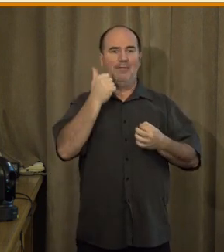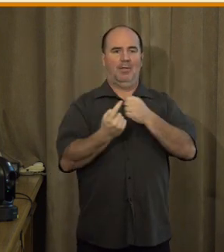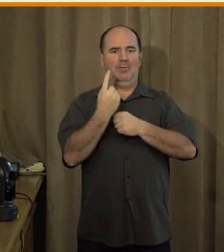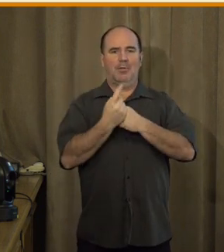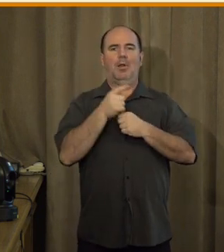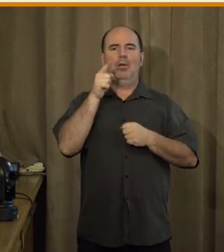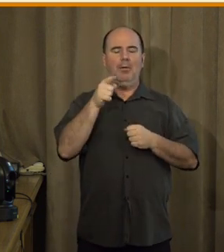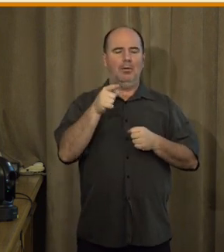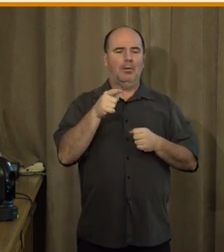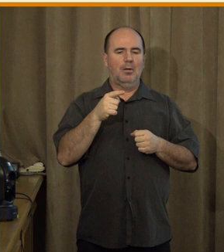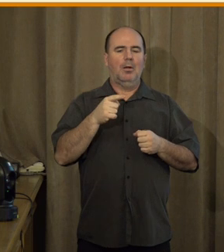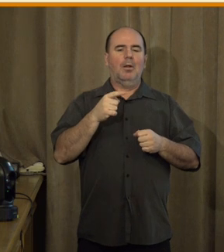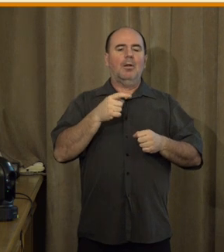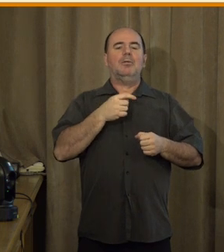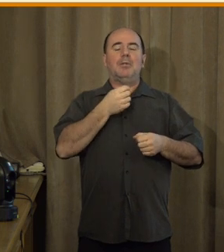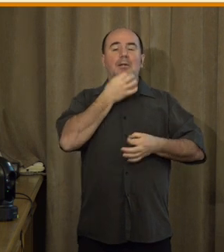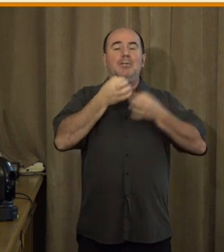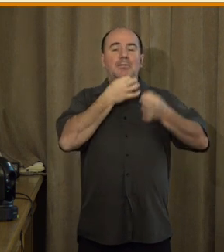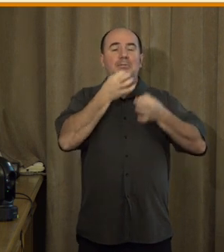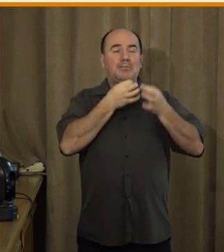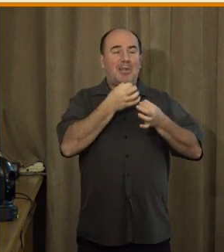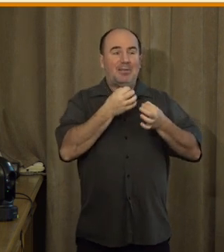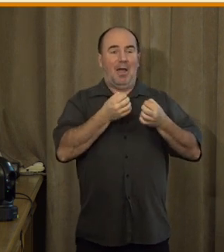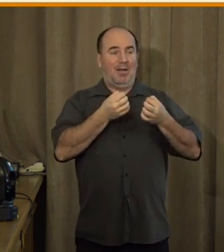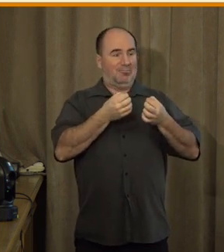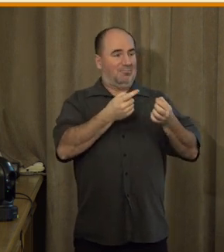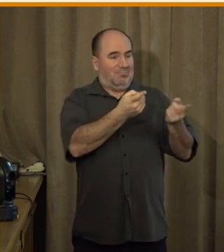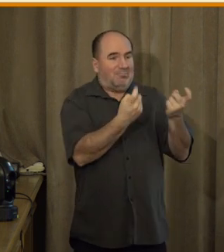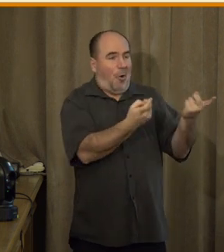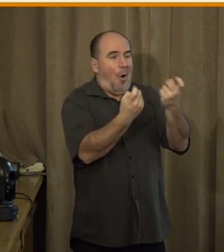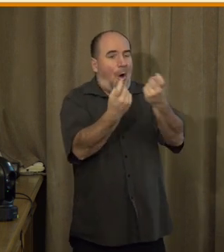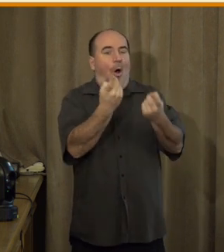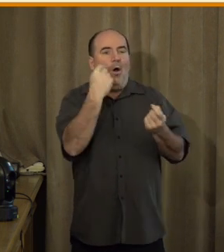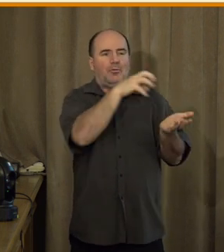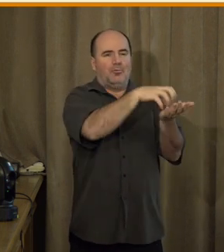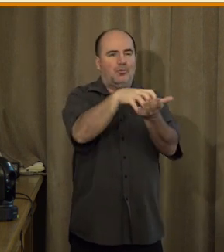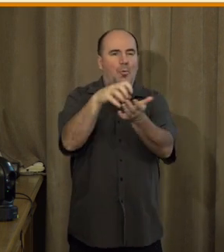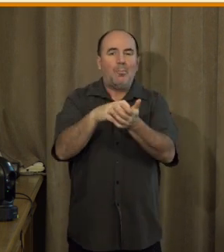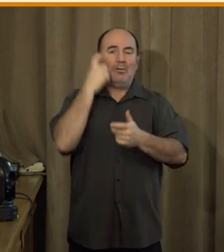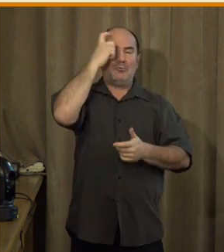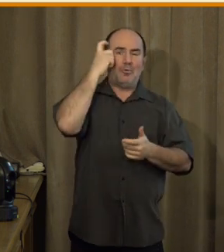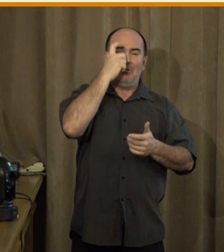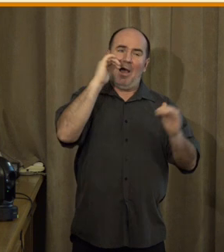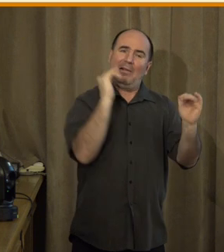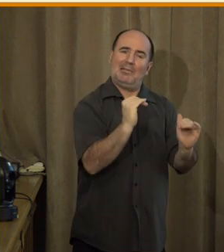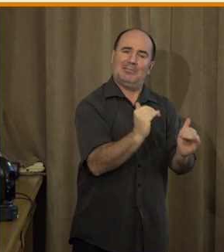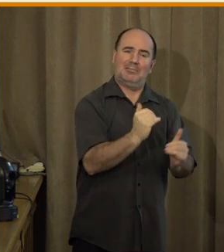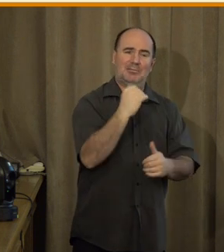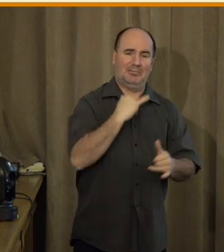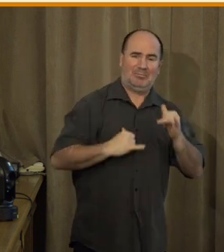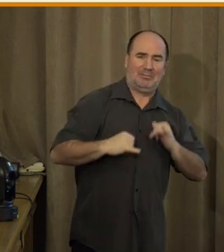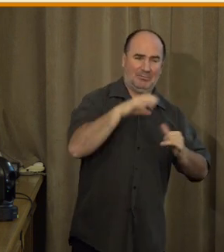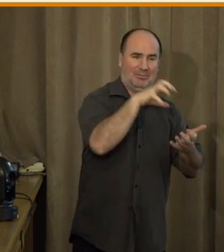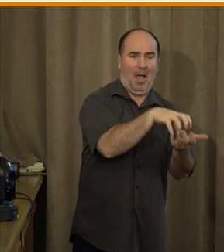jaké jsou potřeby právě těch vyloučených skupin, ale i obecně občanů, jaká je motivace používat digitální nástroje státu,